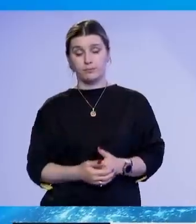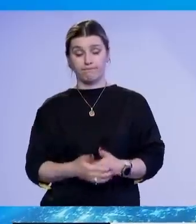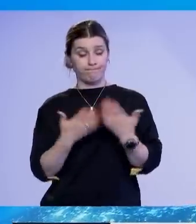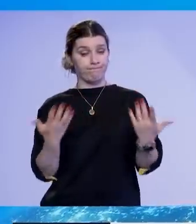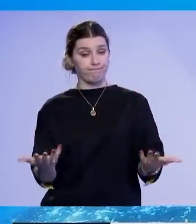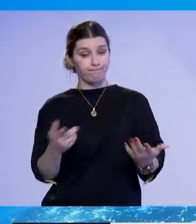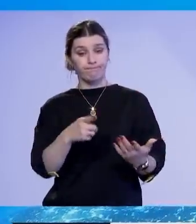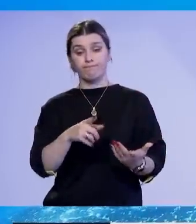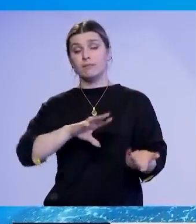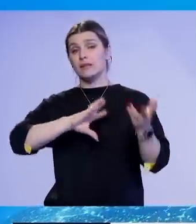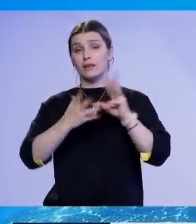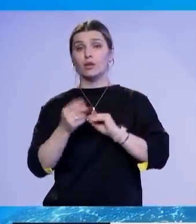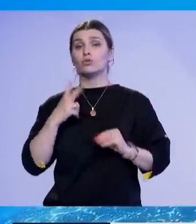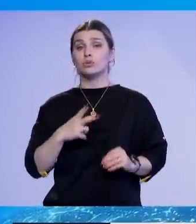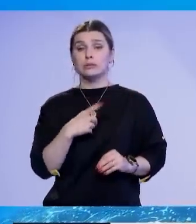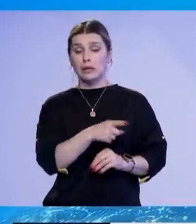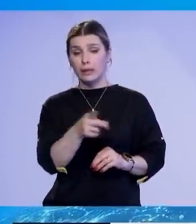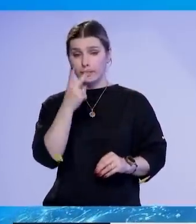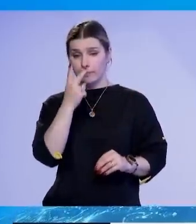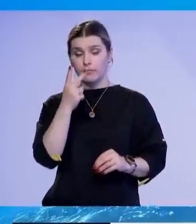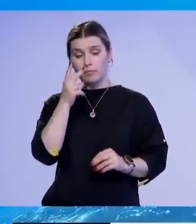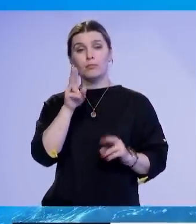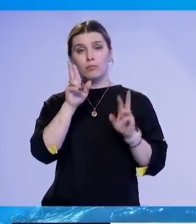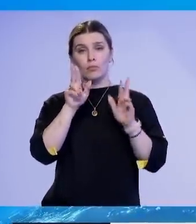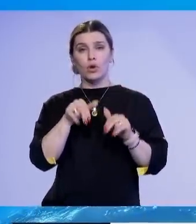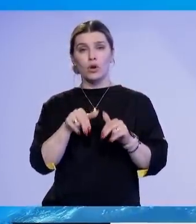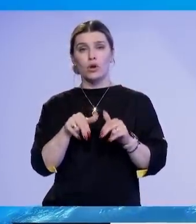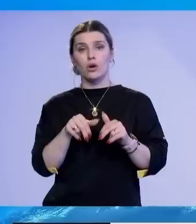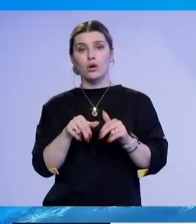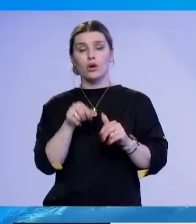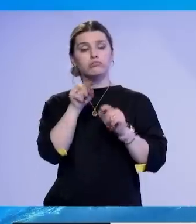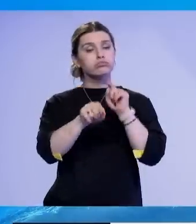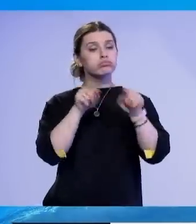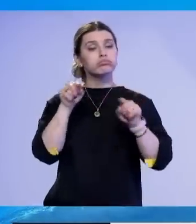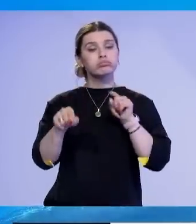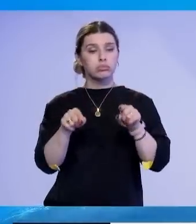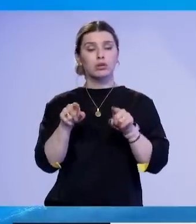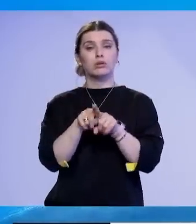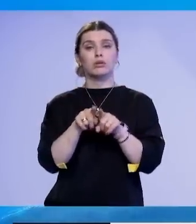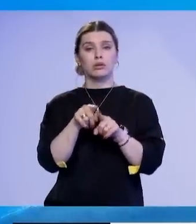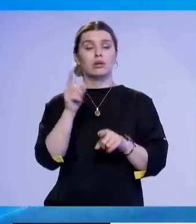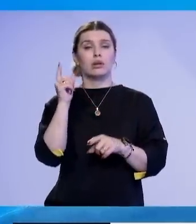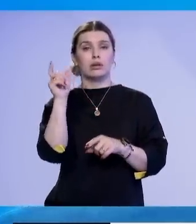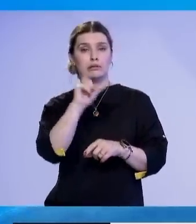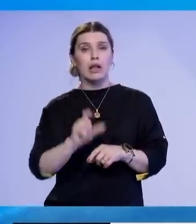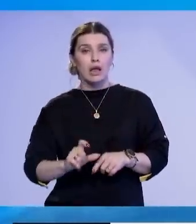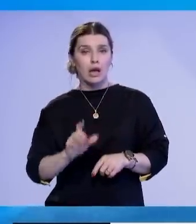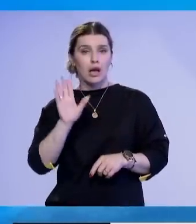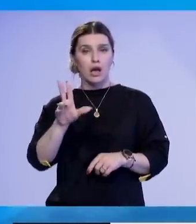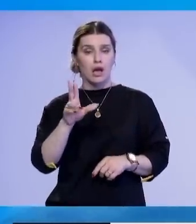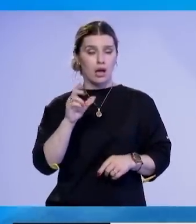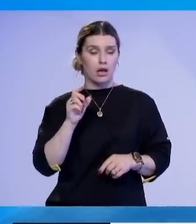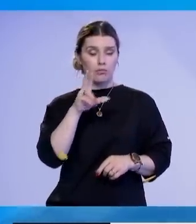në gjitha pjesë të qytetit dhe rrugve ka patrullat që qarkulojnë, sigurisht janë karabinjaret italian që janë vendosur si